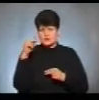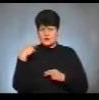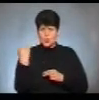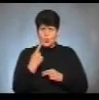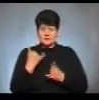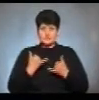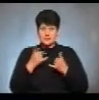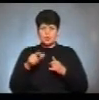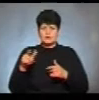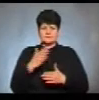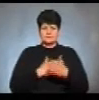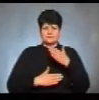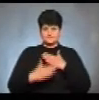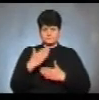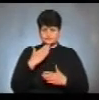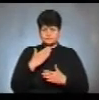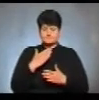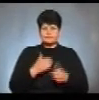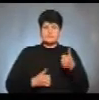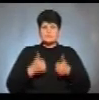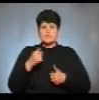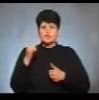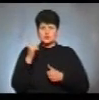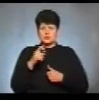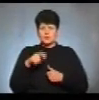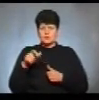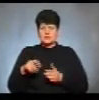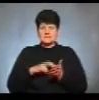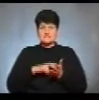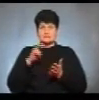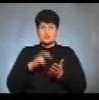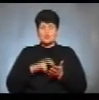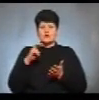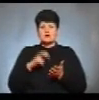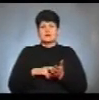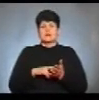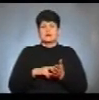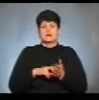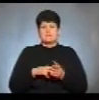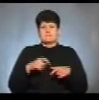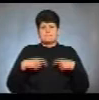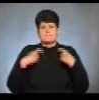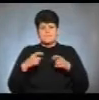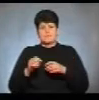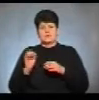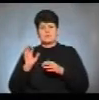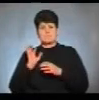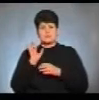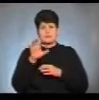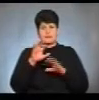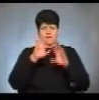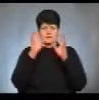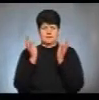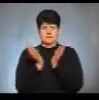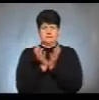області для людей з інвалідністю. Змагалися 100 осіб у стрибку з місця, бігу та метанні м'яча та ядра. Більше